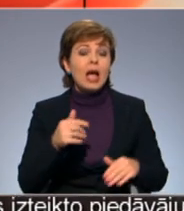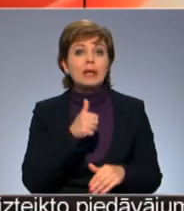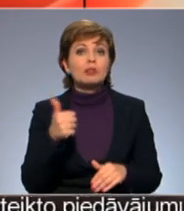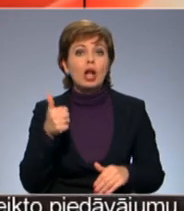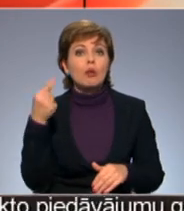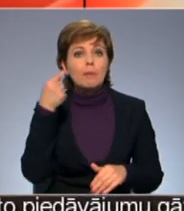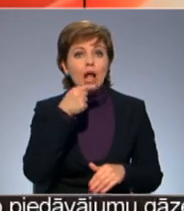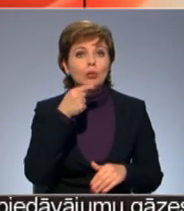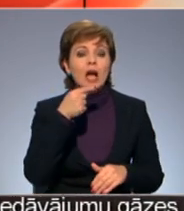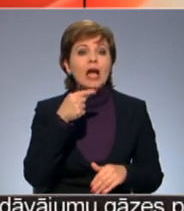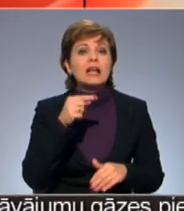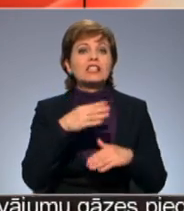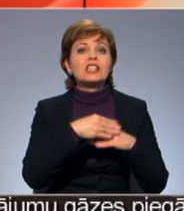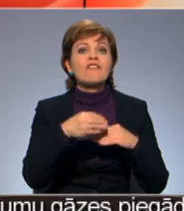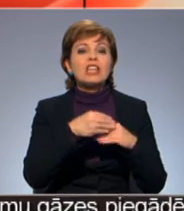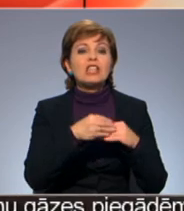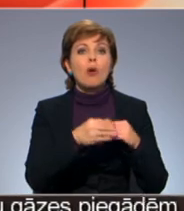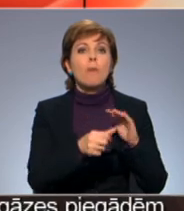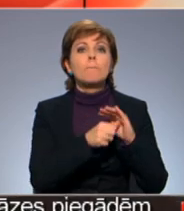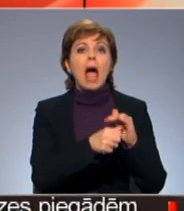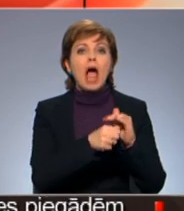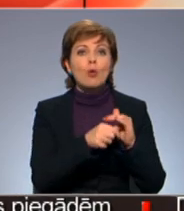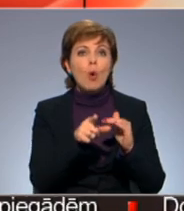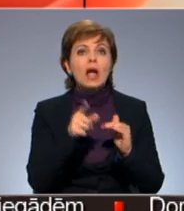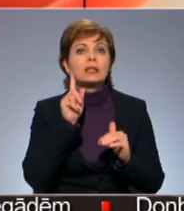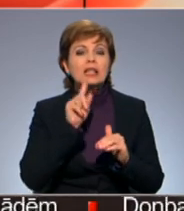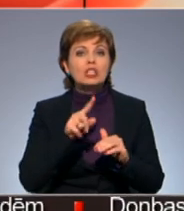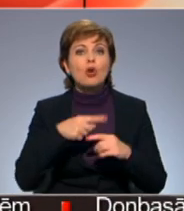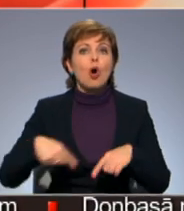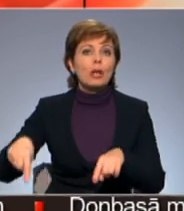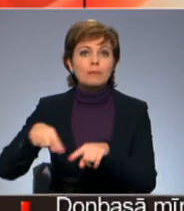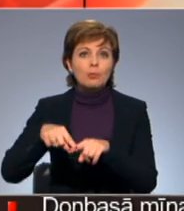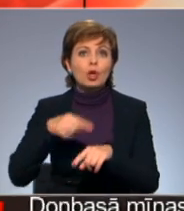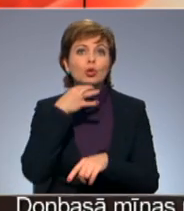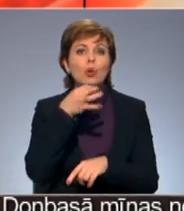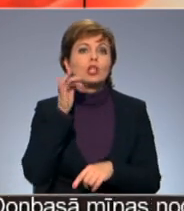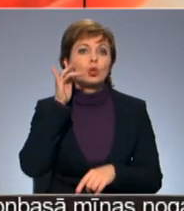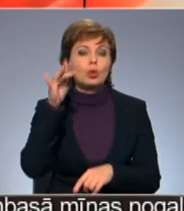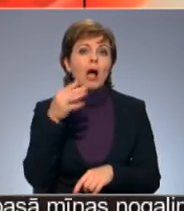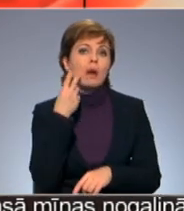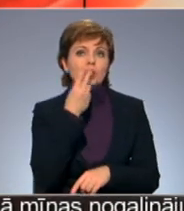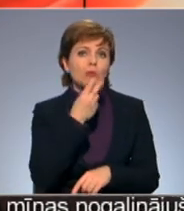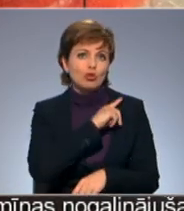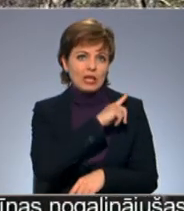zonējuma projekts, kas nosaka turpmākās apsevniekošanas iespējas zemju. Īpašniekiem turpinā aizspūts televīzija.